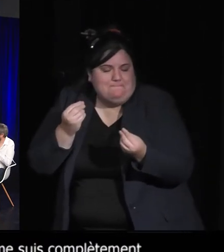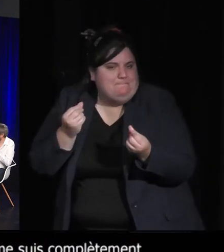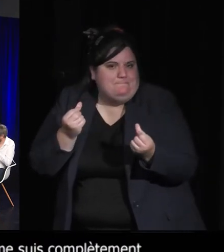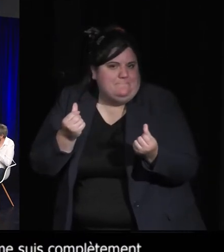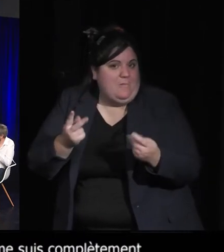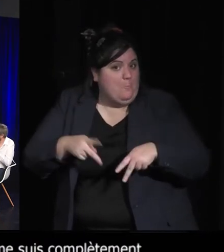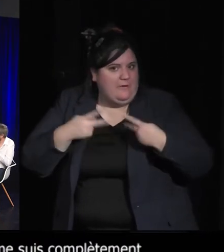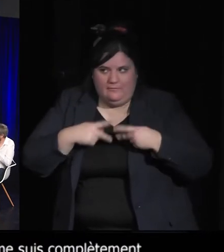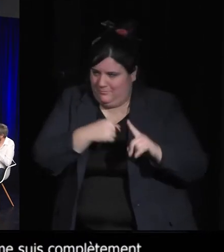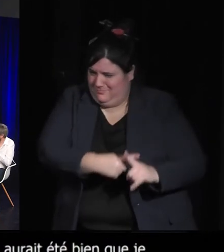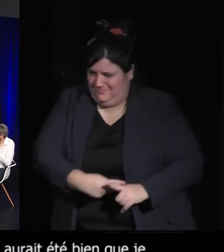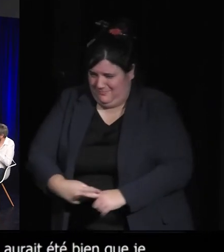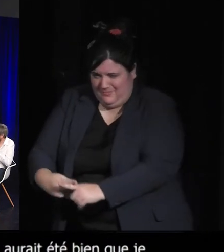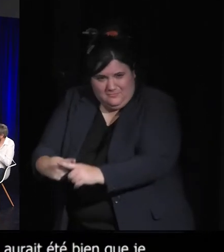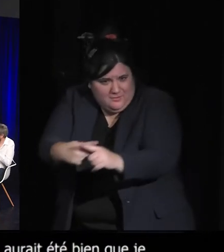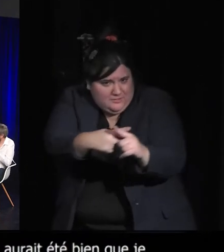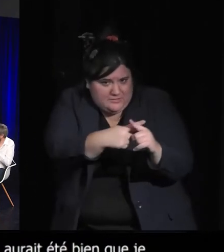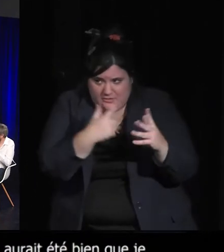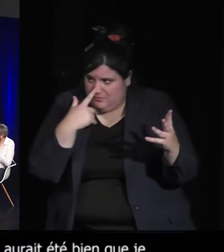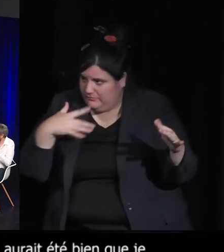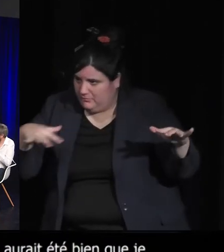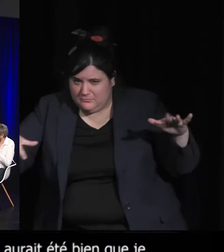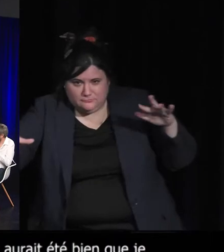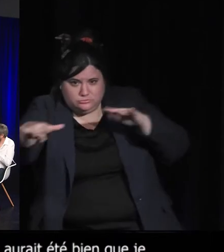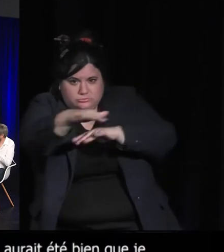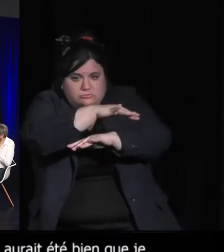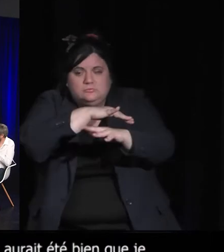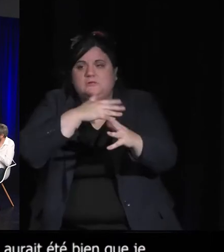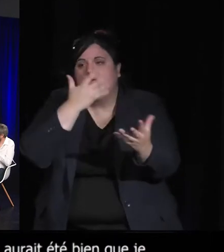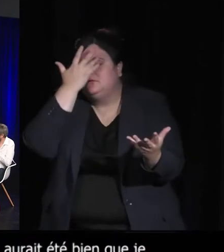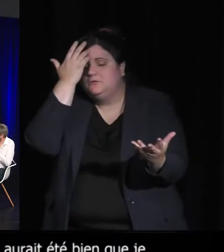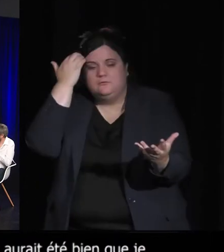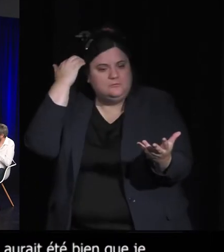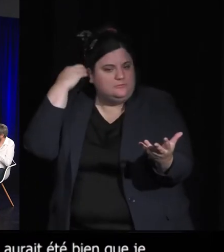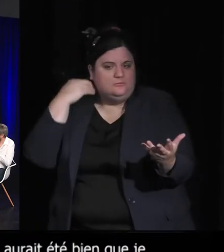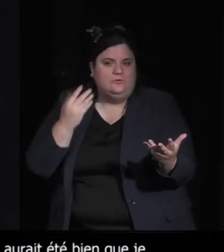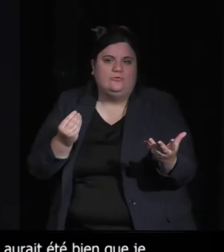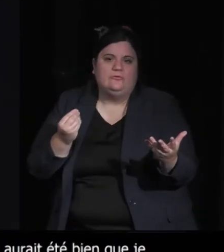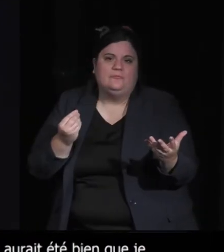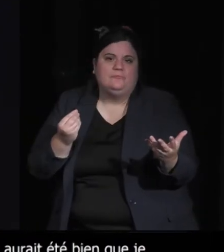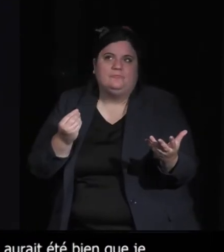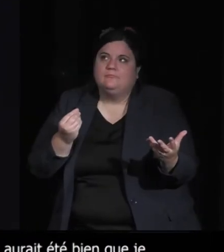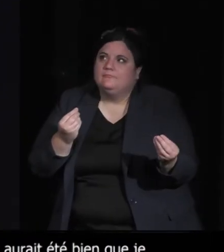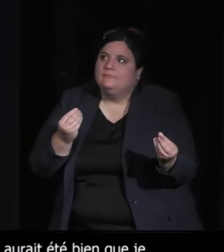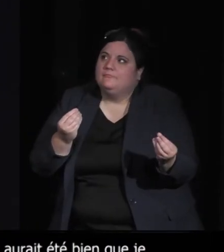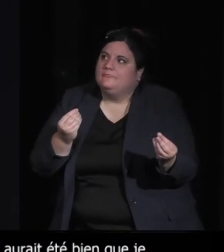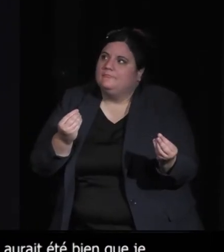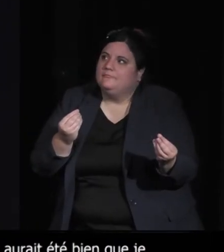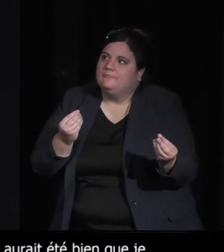du vivant. On sent cette envie de reconnecter